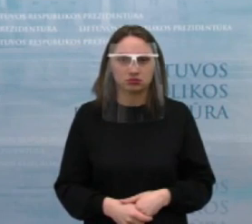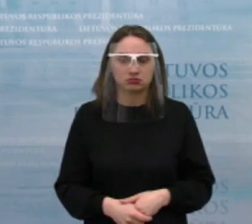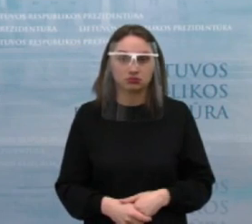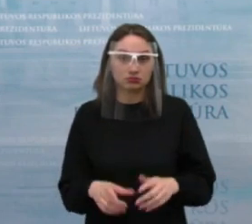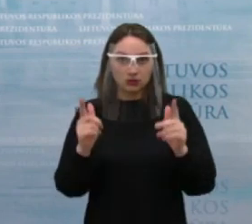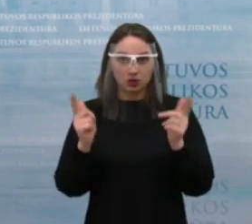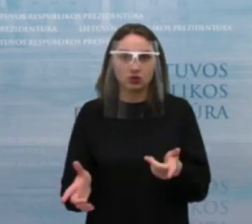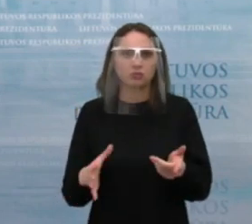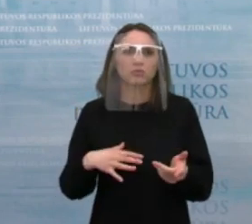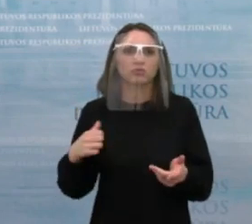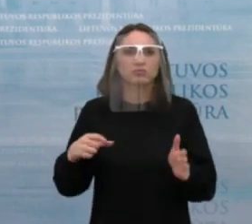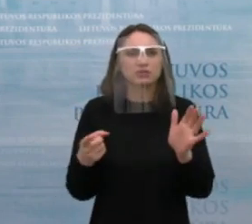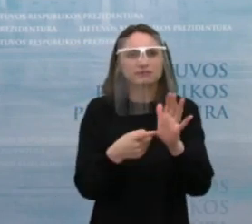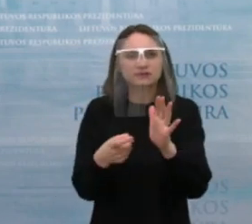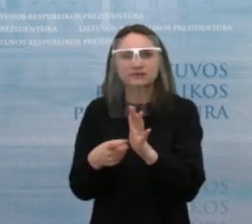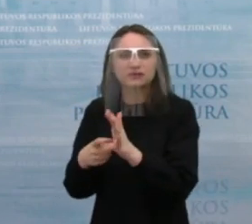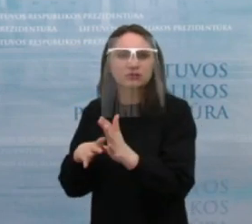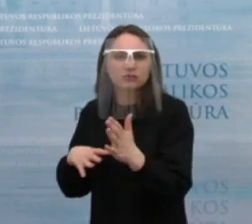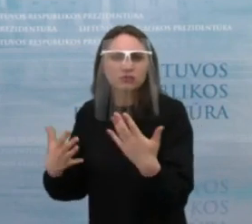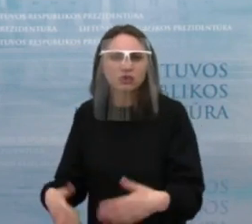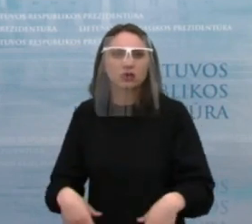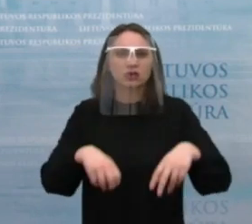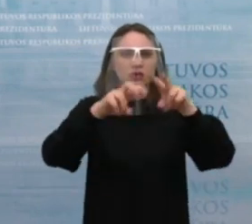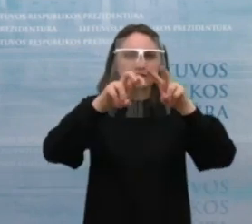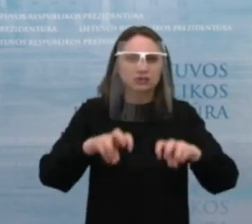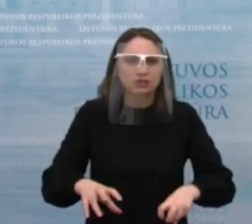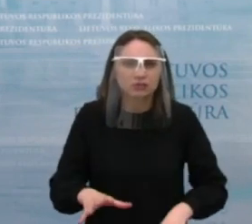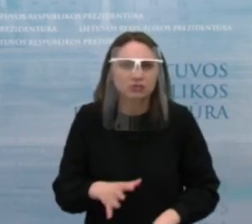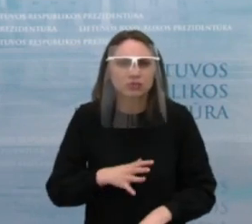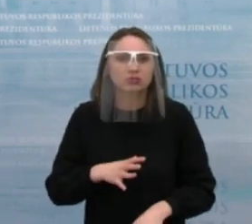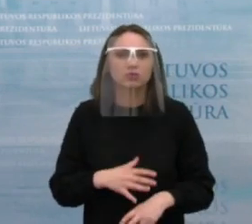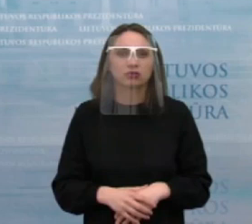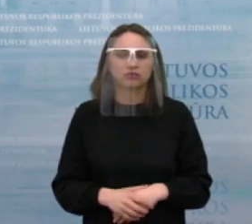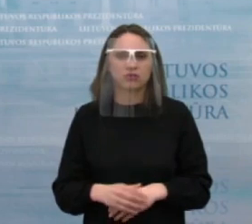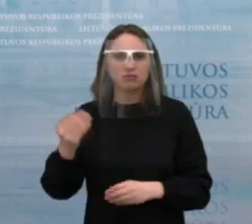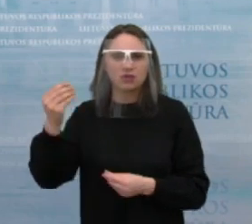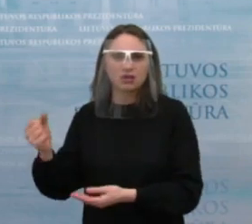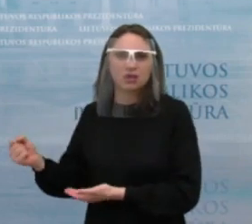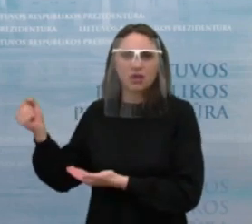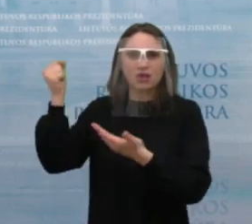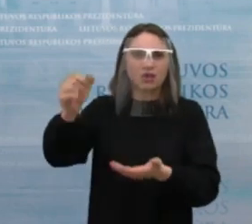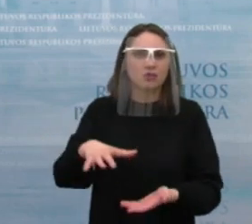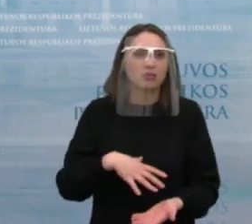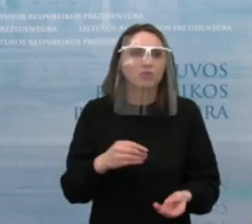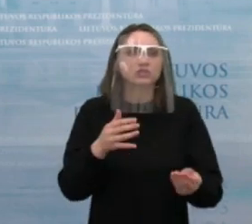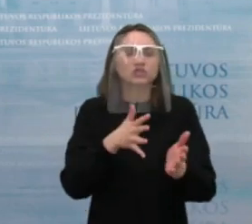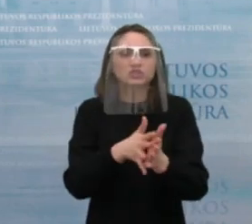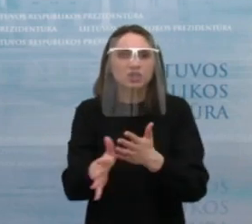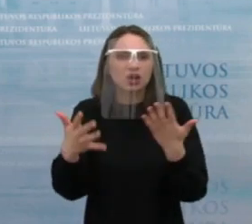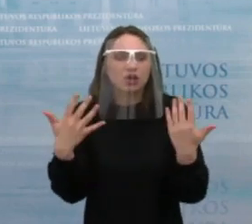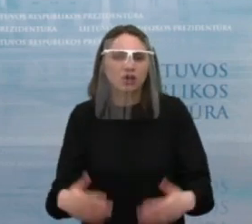buvo tikrai ir apklausos darytos, ir, žinau, tyrimai, kuriems ir lėšos buvo skirtos, tai kokia yra su tuo